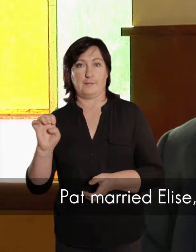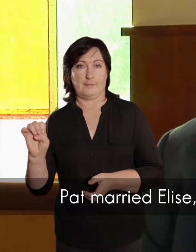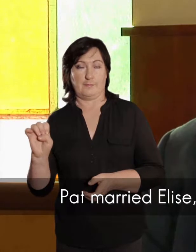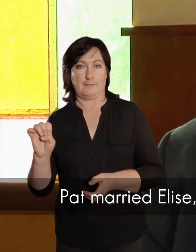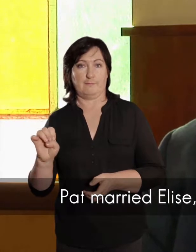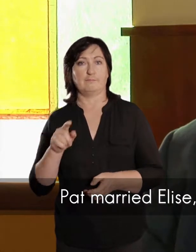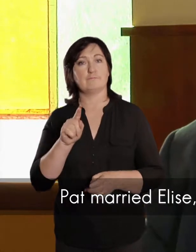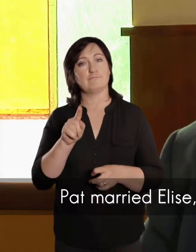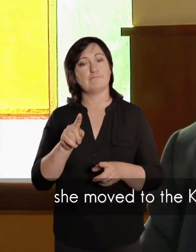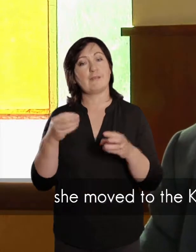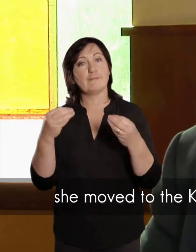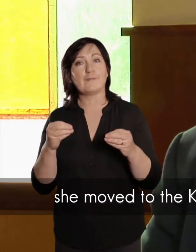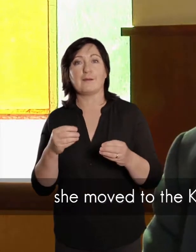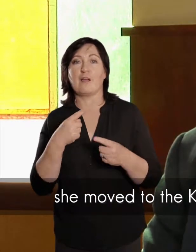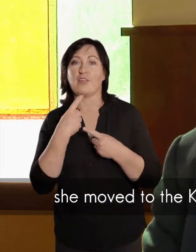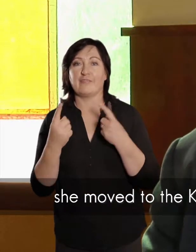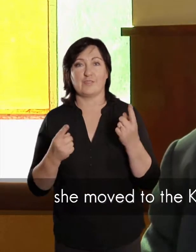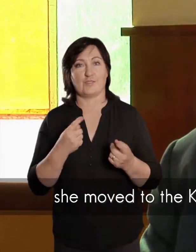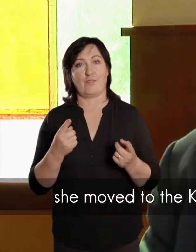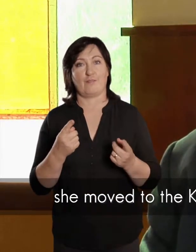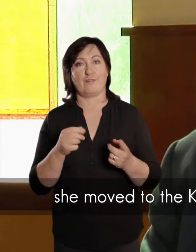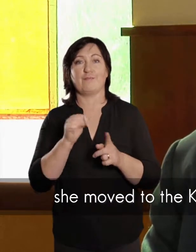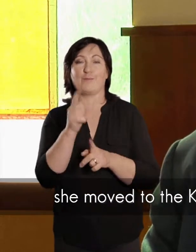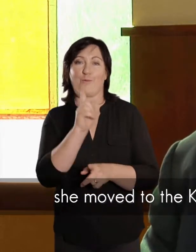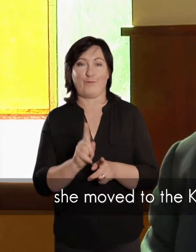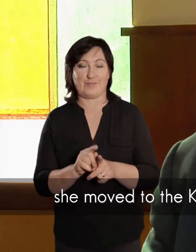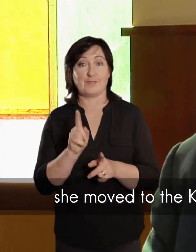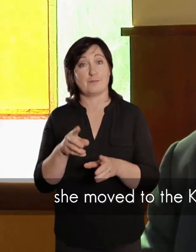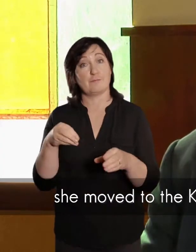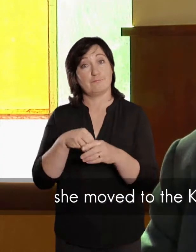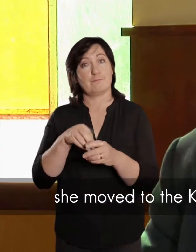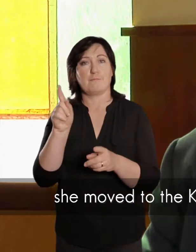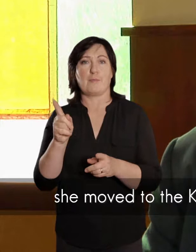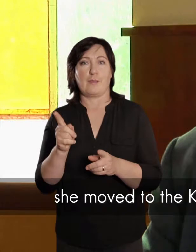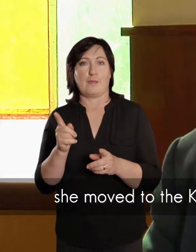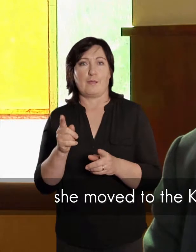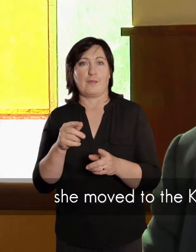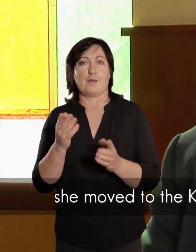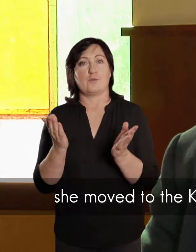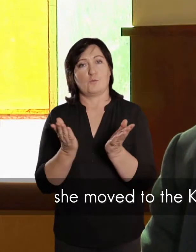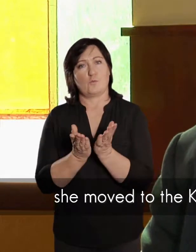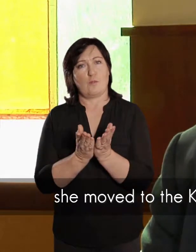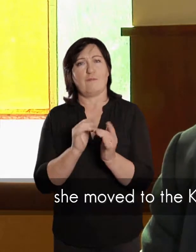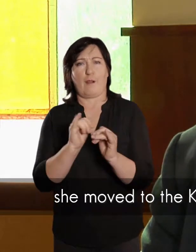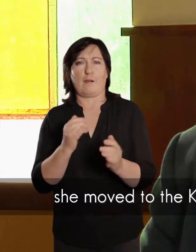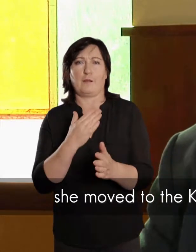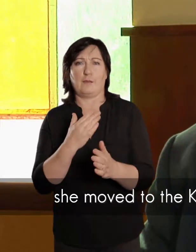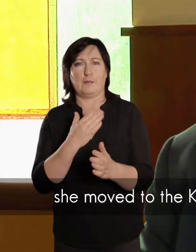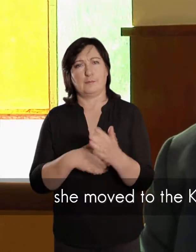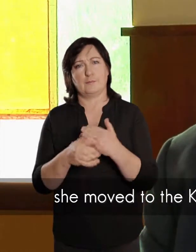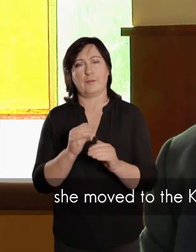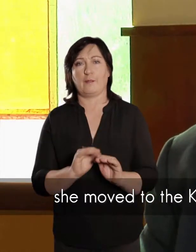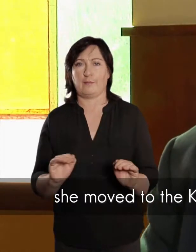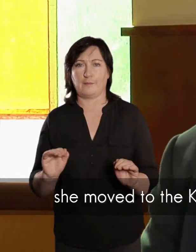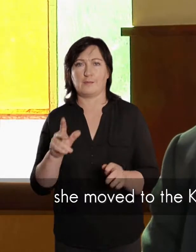vakadviseer in die onderwijs, wat met haar tijd bij Caritas, speciale school onderwijs gegeet, school voor erg